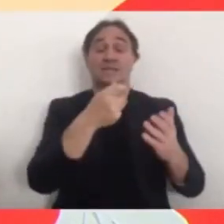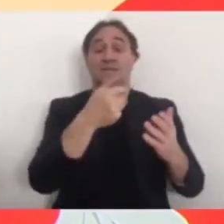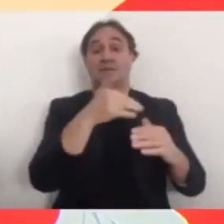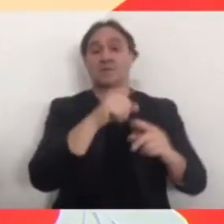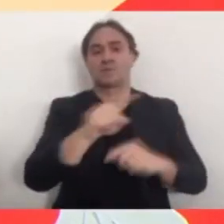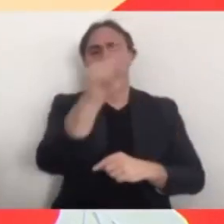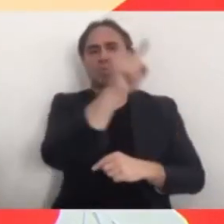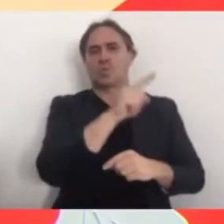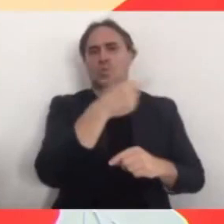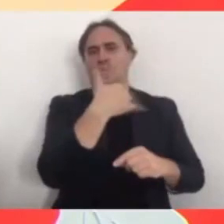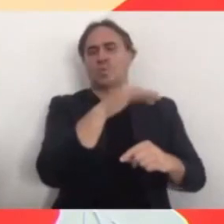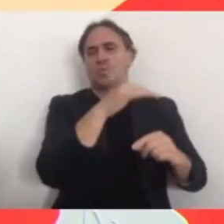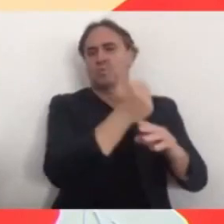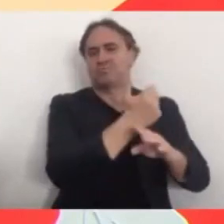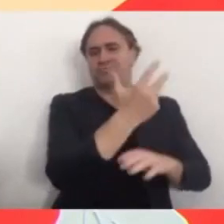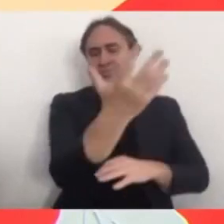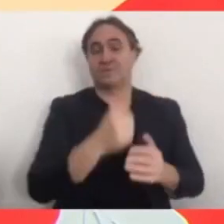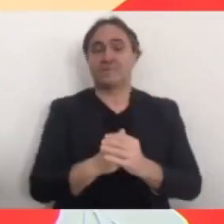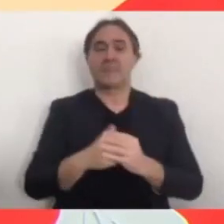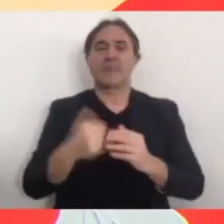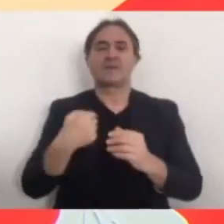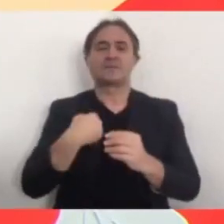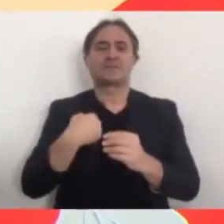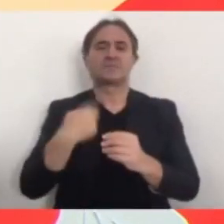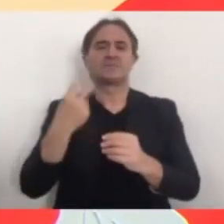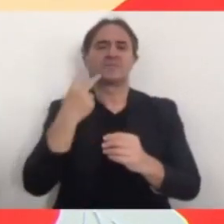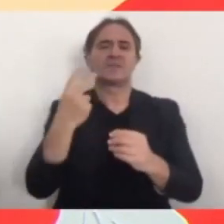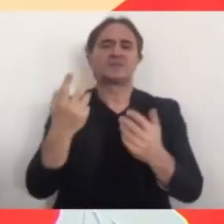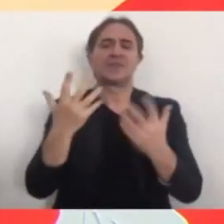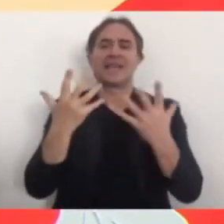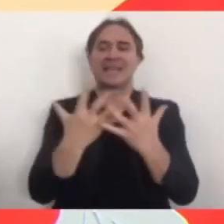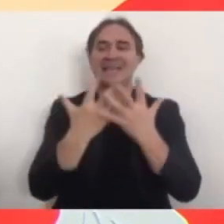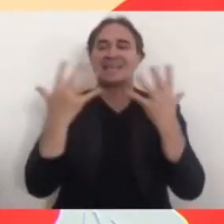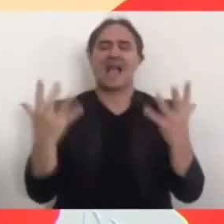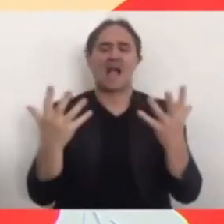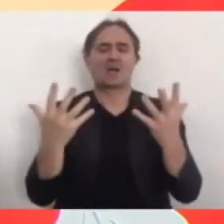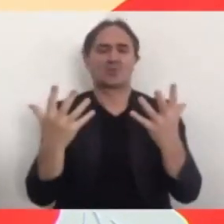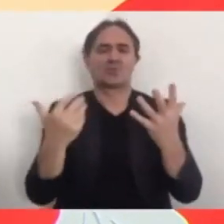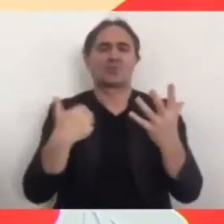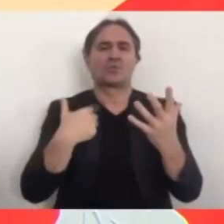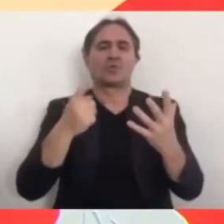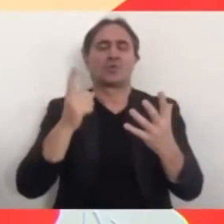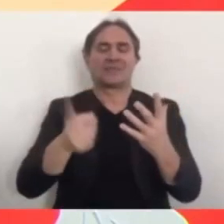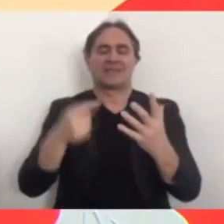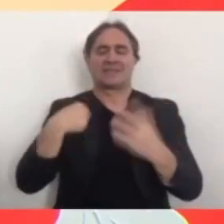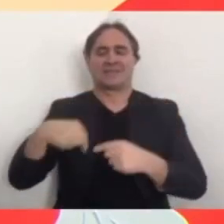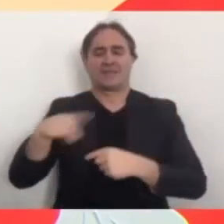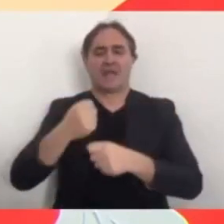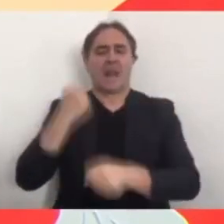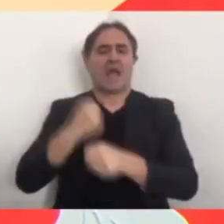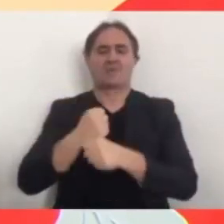evidente che vi è un lavoro da continuare e da ulteriormente